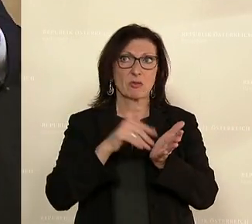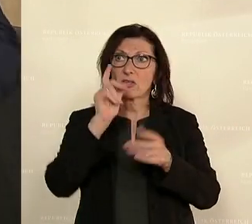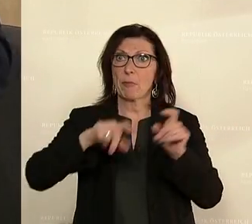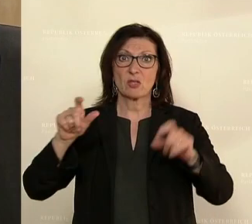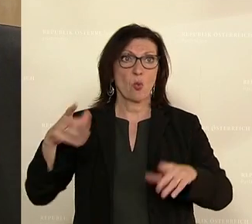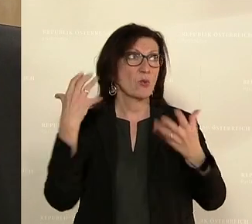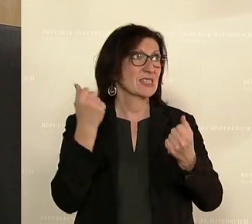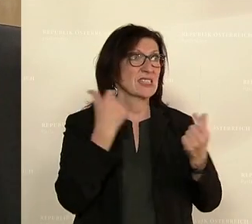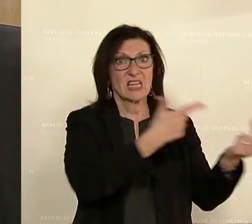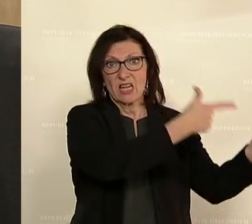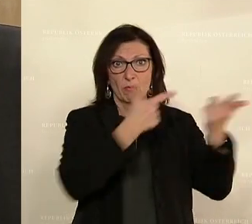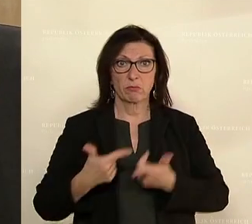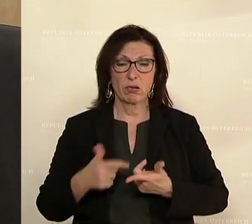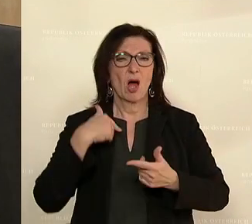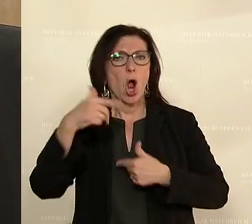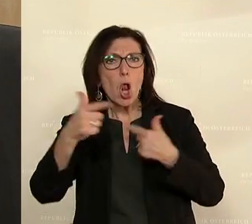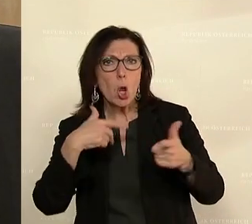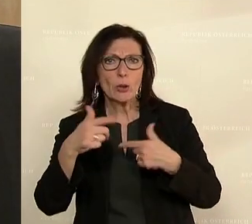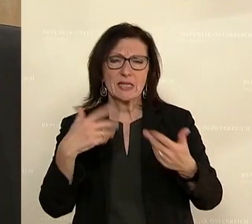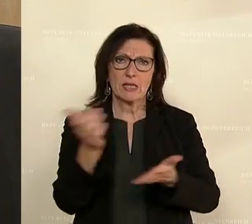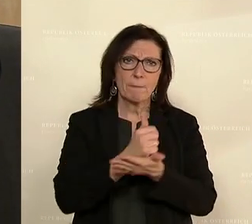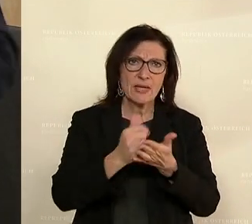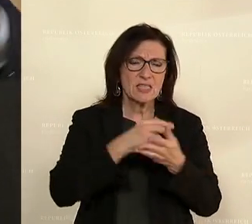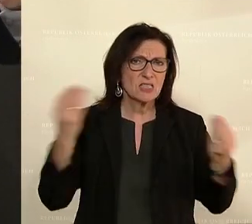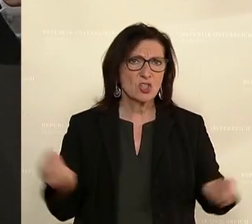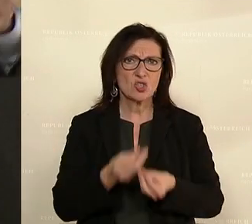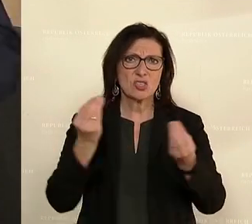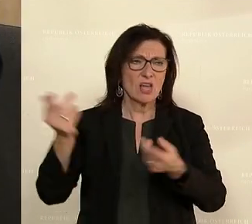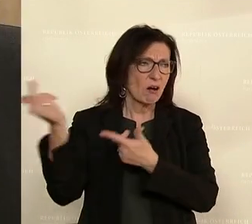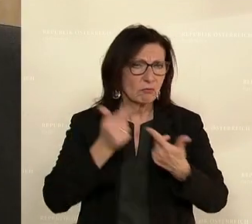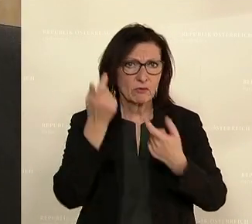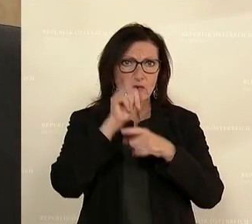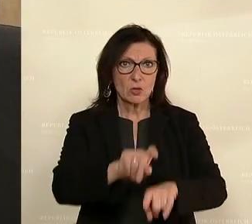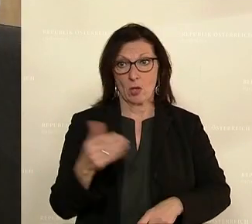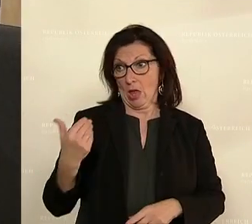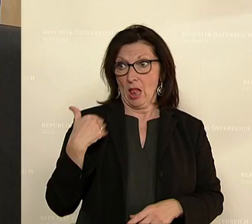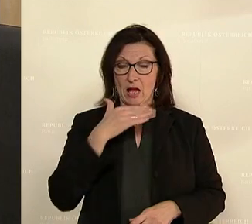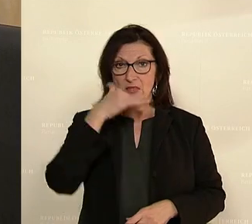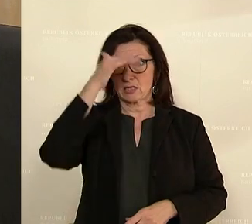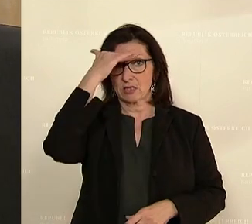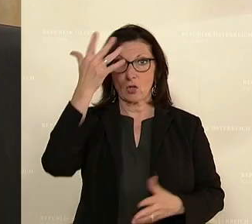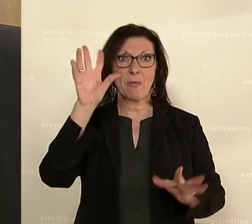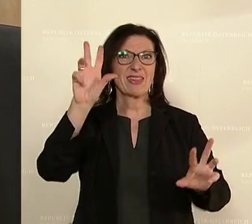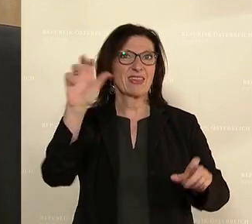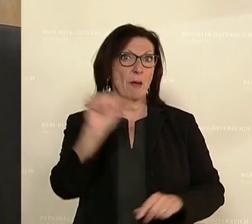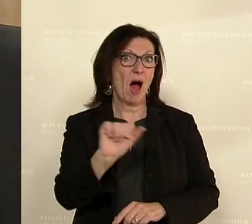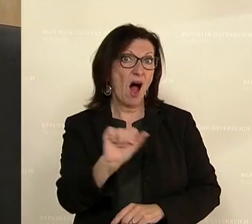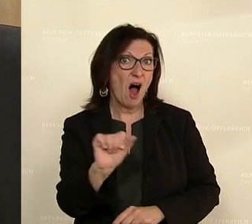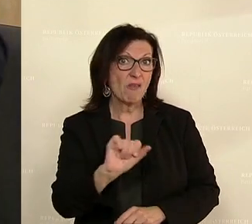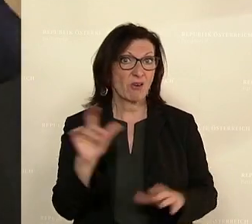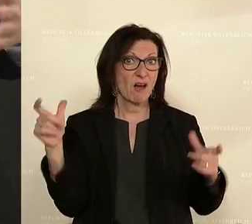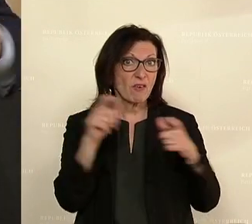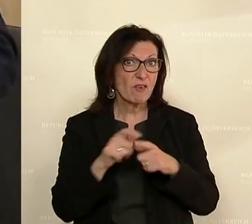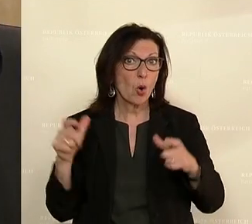haben, Hilfe bei der logistischen Hilfe, bei der Besorgung von medizinischen Gütern. Letzten Sommer Schlagwerk Afghanistan, Evakuierungen,